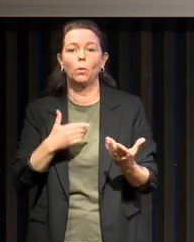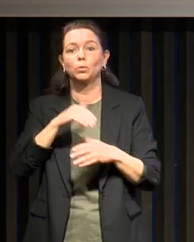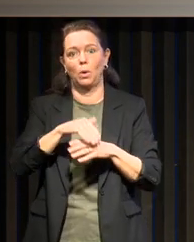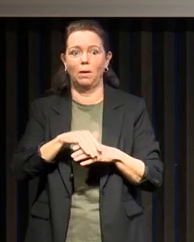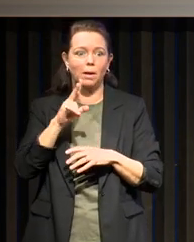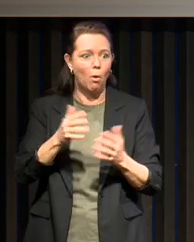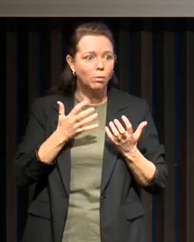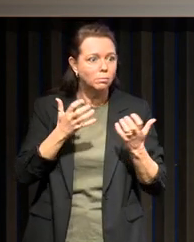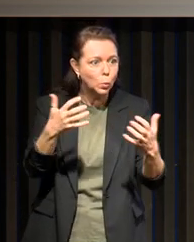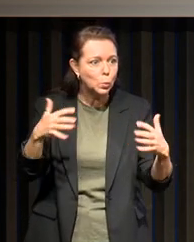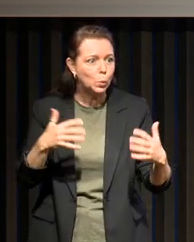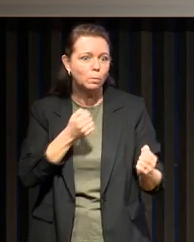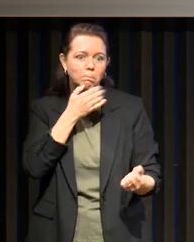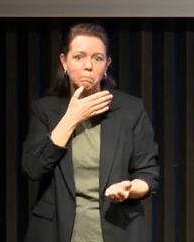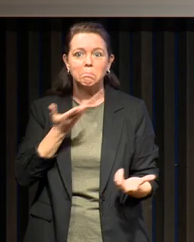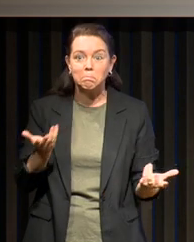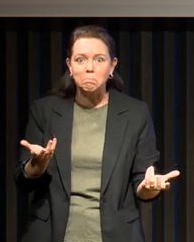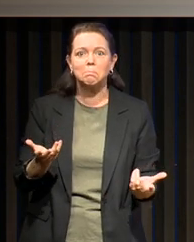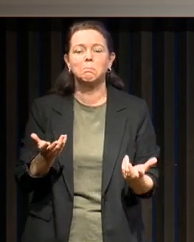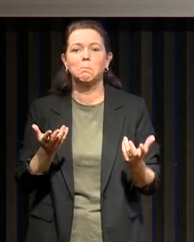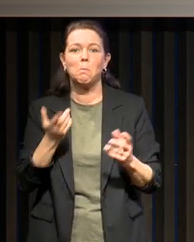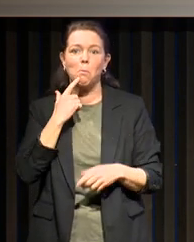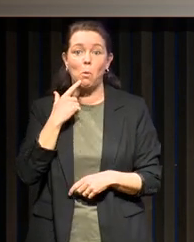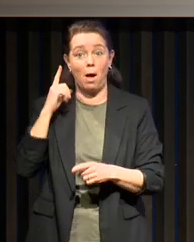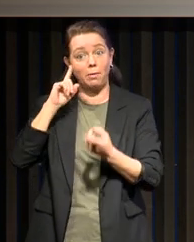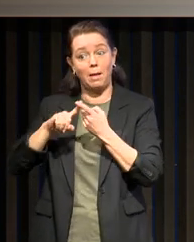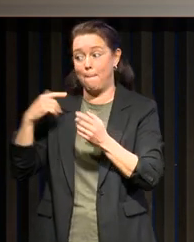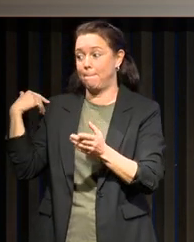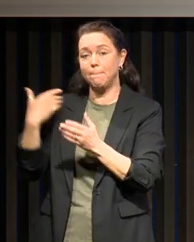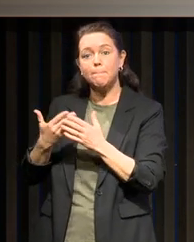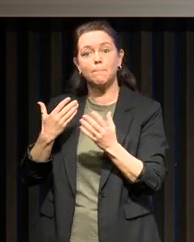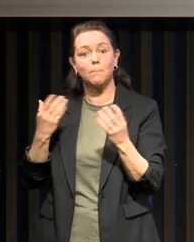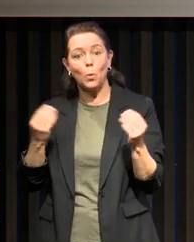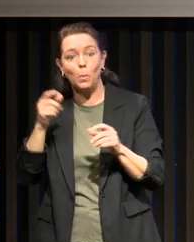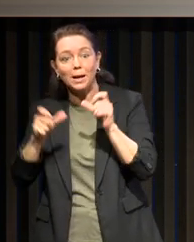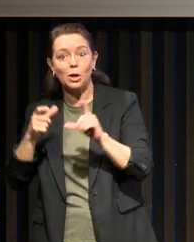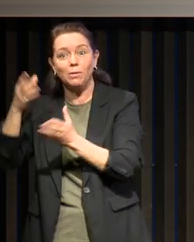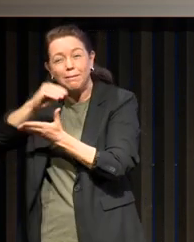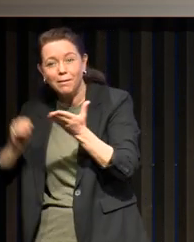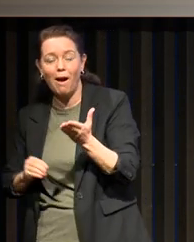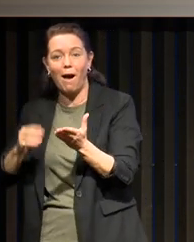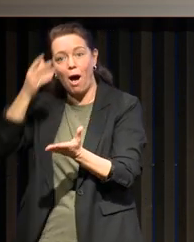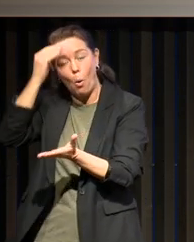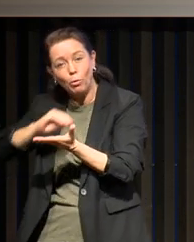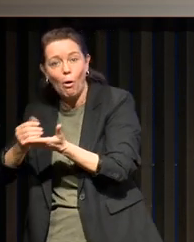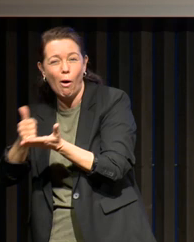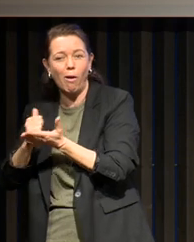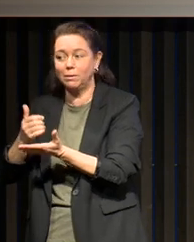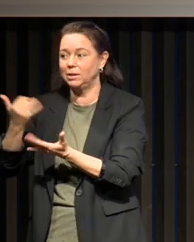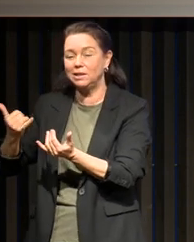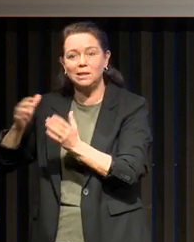assez impressionné parce qu'il y a l'esprit de plein d'auteurs, d'écrivains qui est ici. On va parler de santé et on va parler